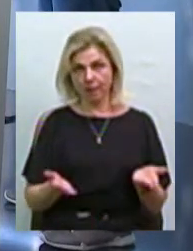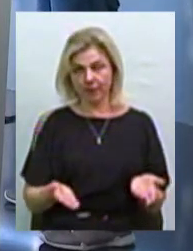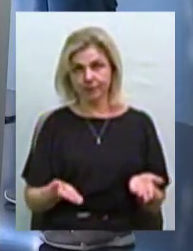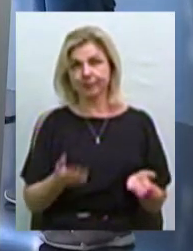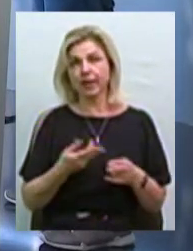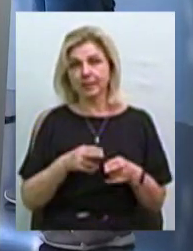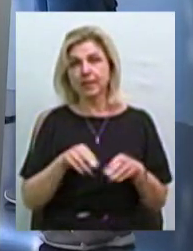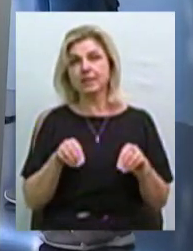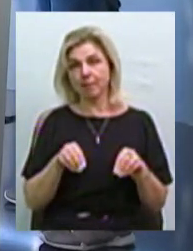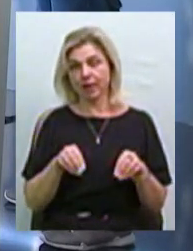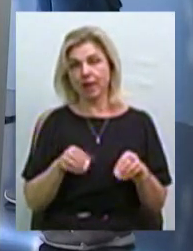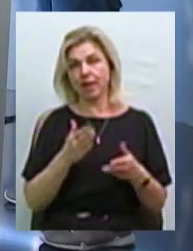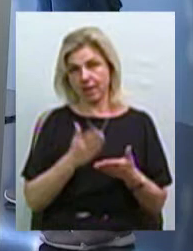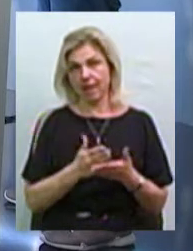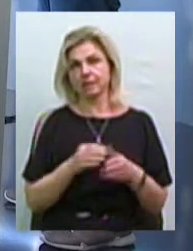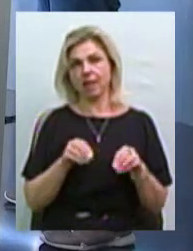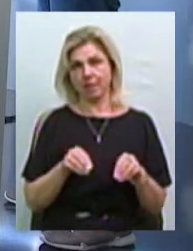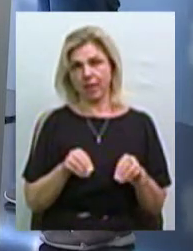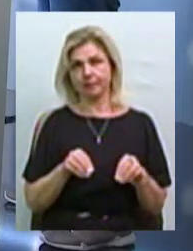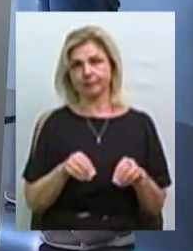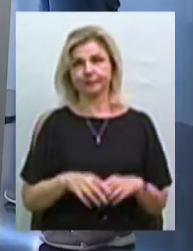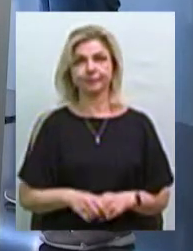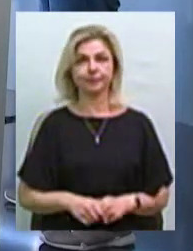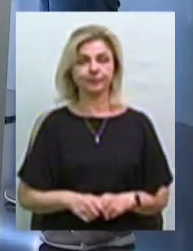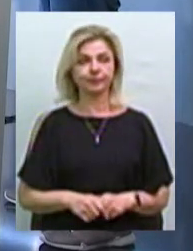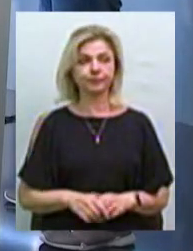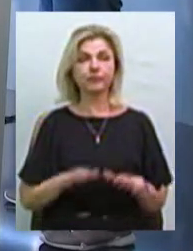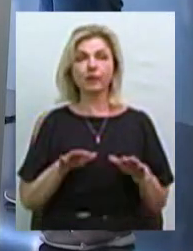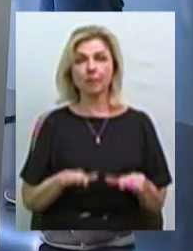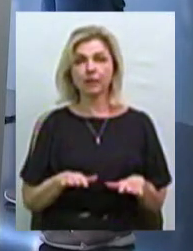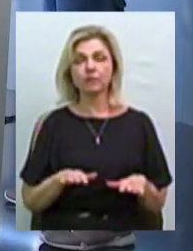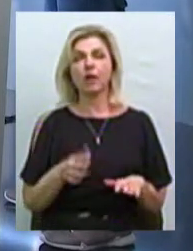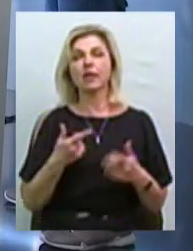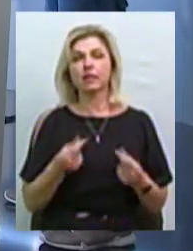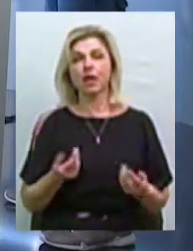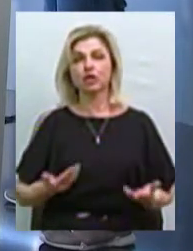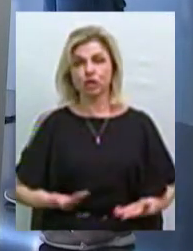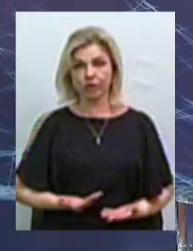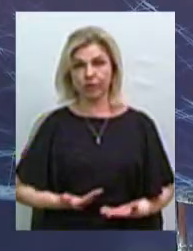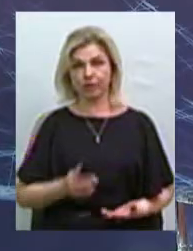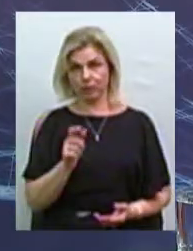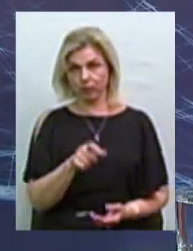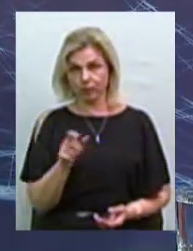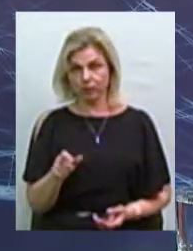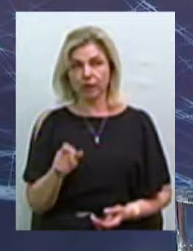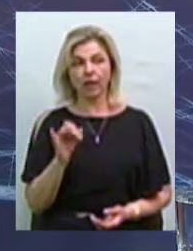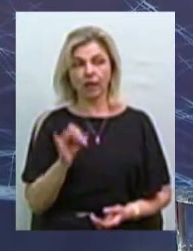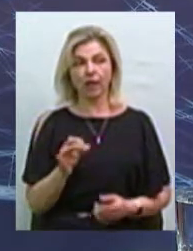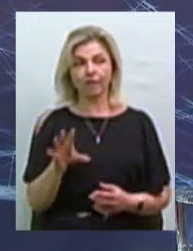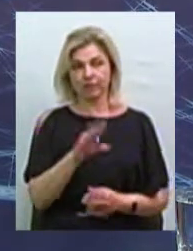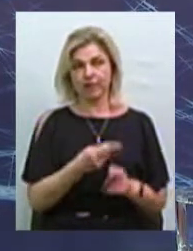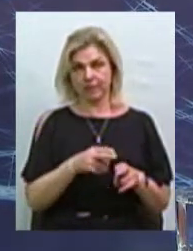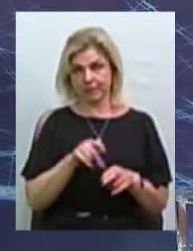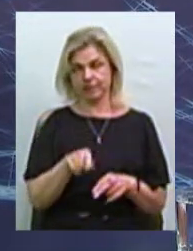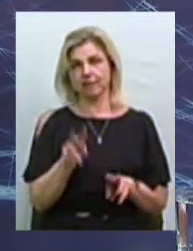це є земля, земля – це є місце, де мешкають живі організми, і все це земля.